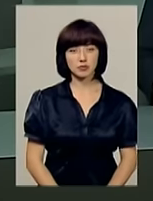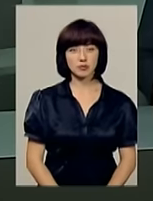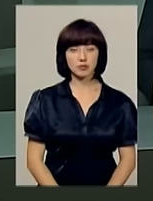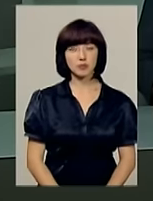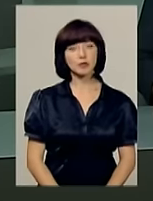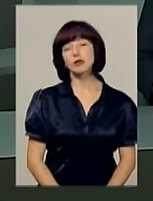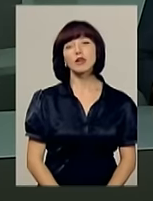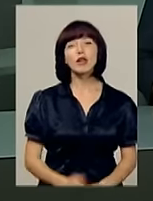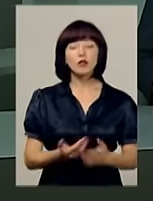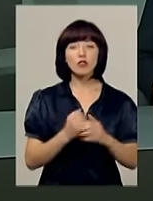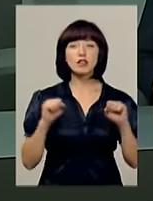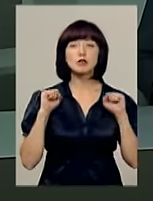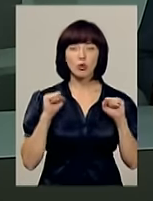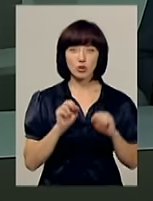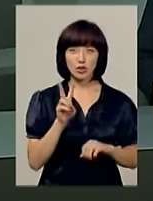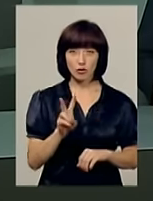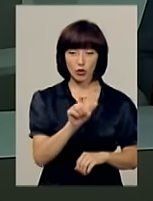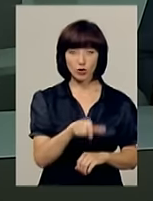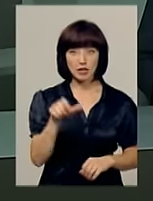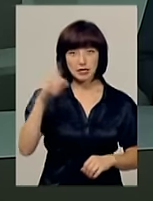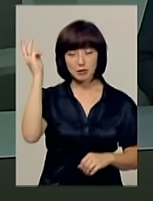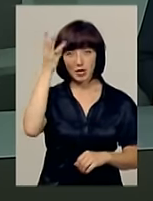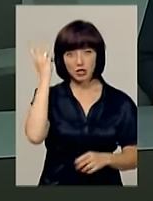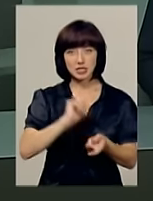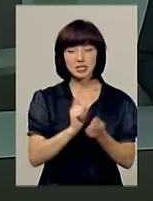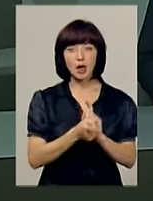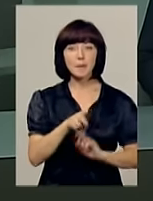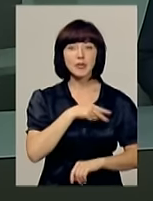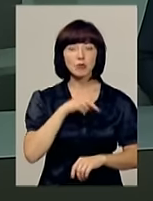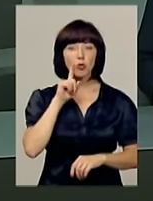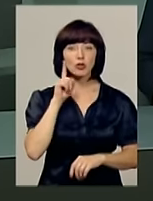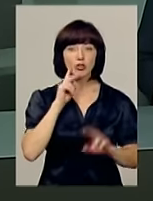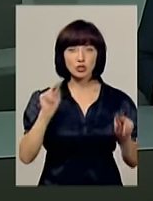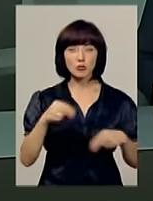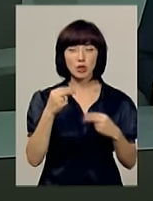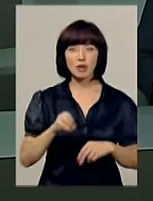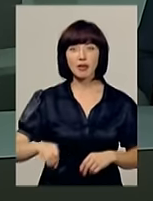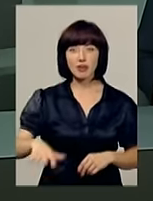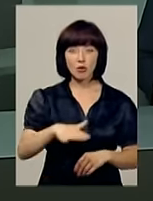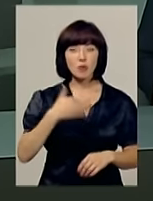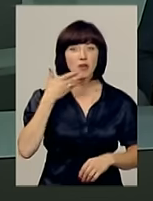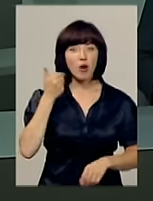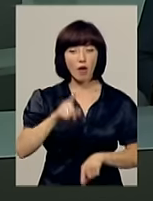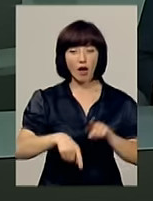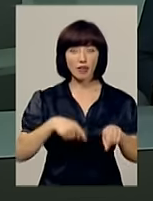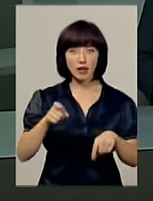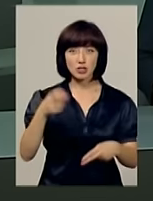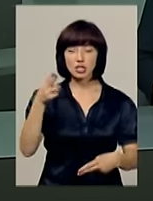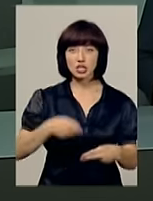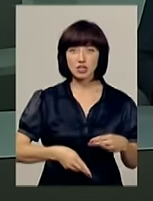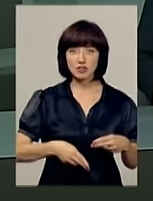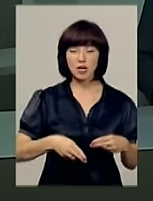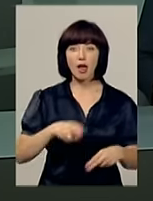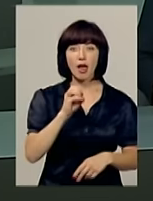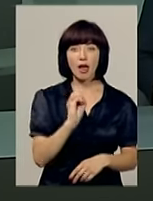І до новин спорту. Двоє спортсменів з Хмельниччини стали призерами молодіжного чемпіонату Європи з легкої атлетики, що закінчився в